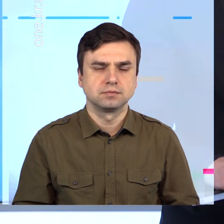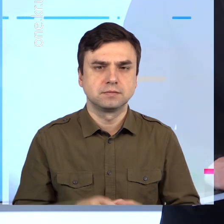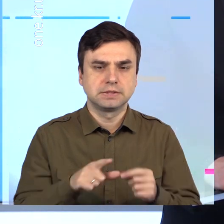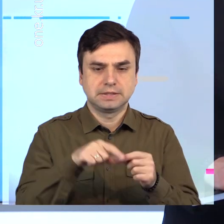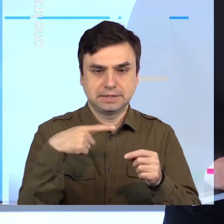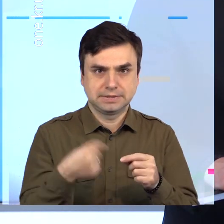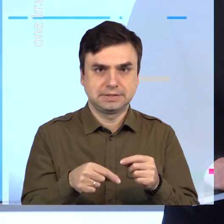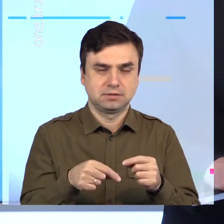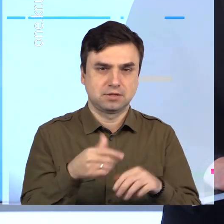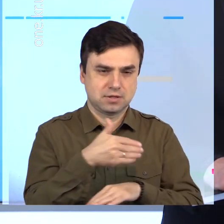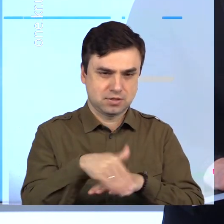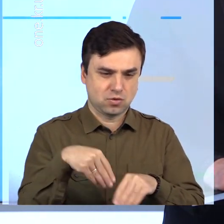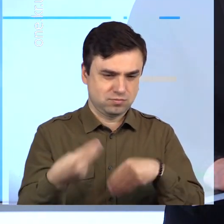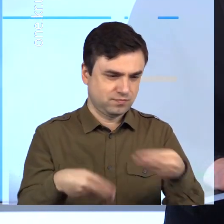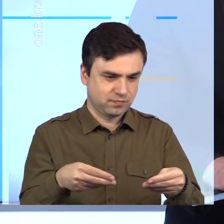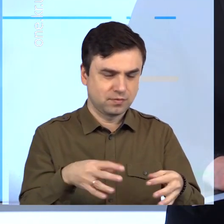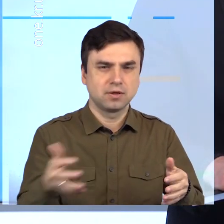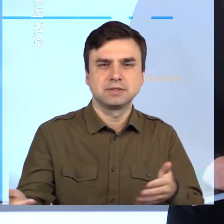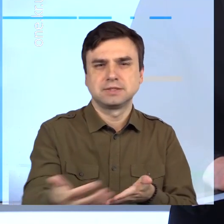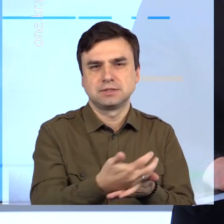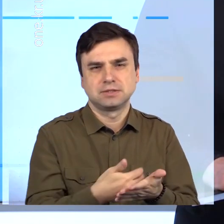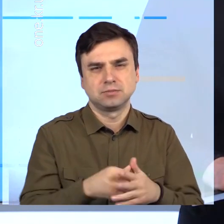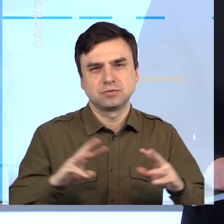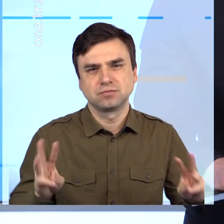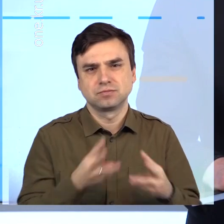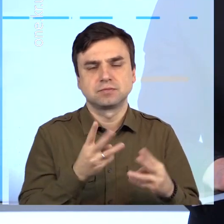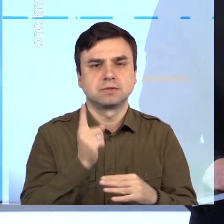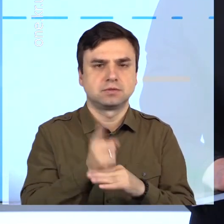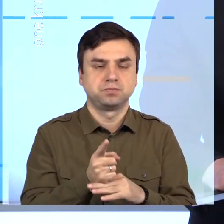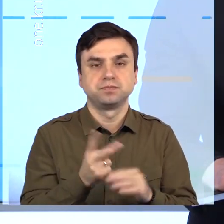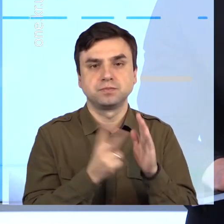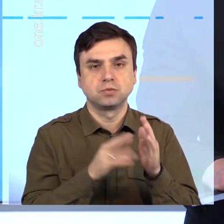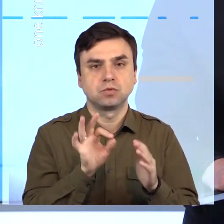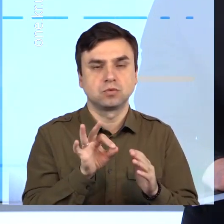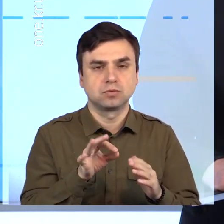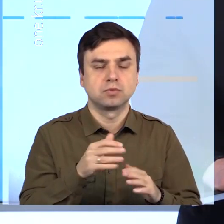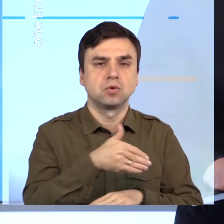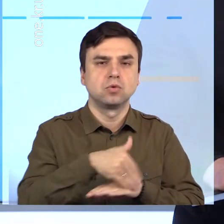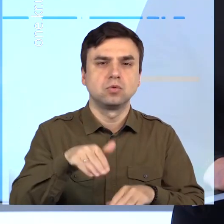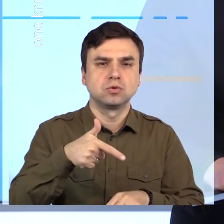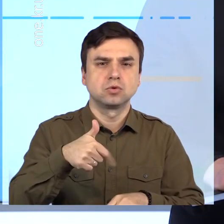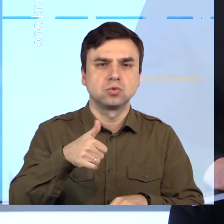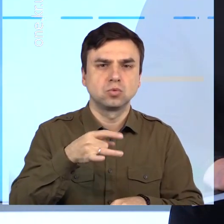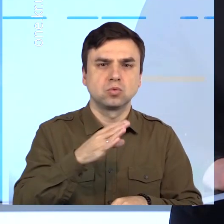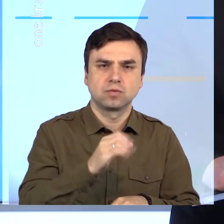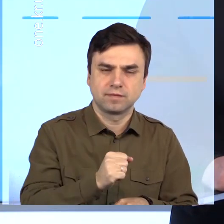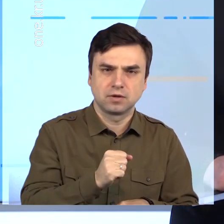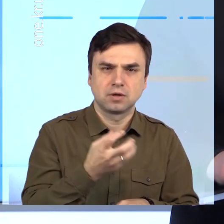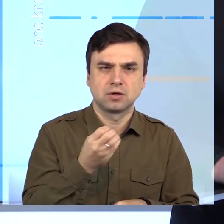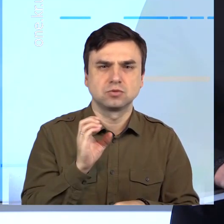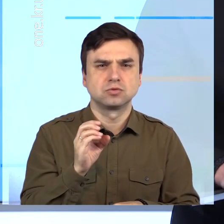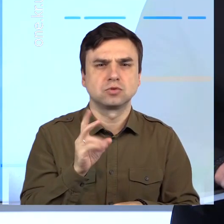Спалювати листя заборонено. 7 жовтня в металургійному районі Кривого Рогу по вулиці Гурова та Василя Скопенка